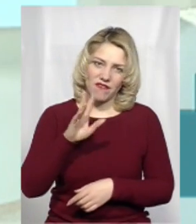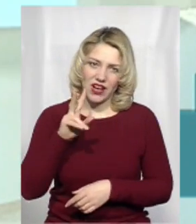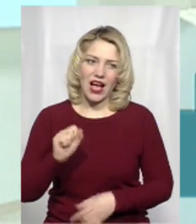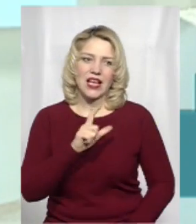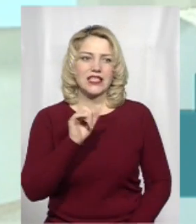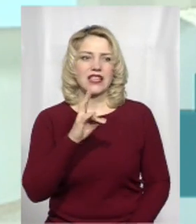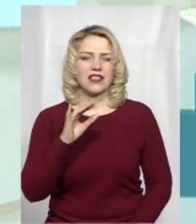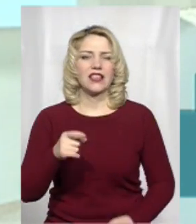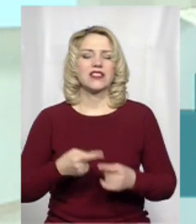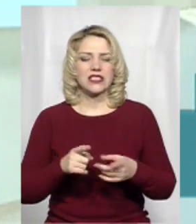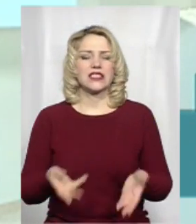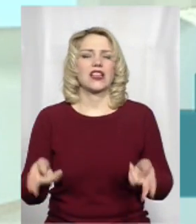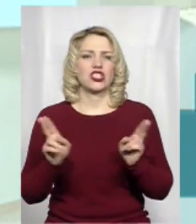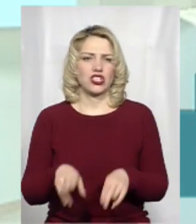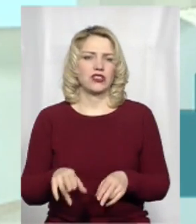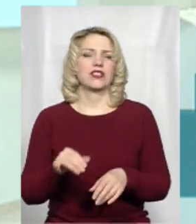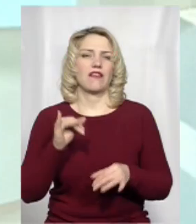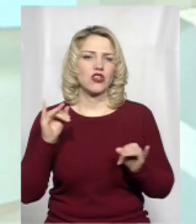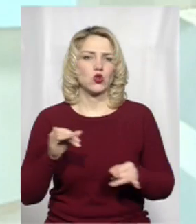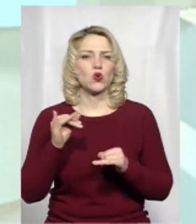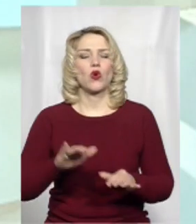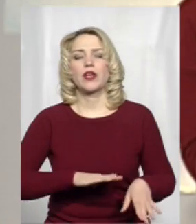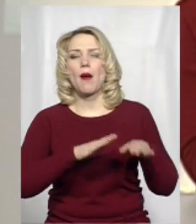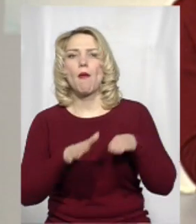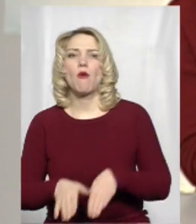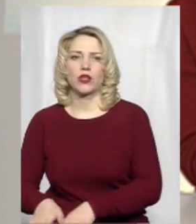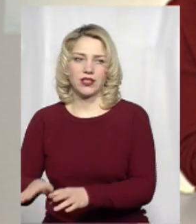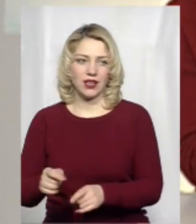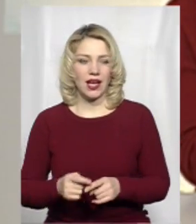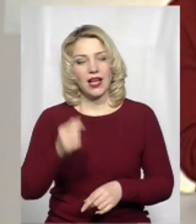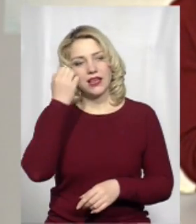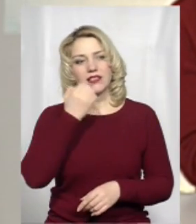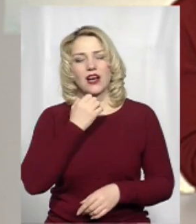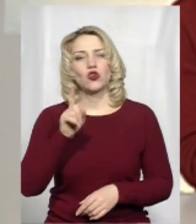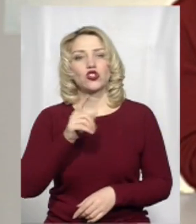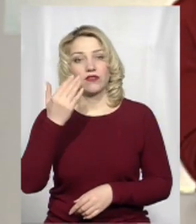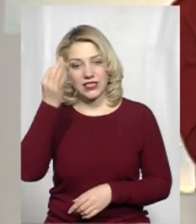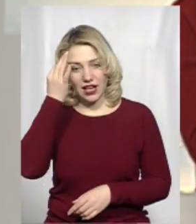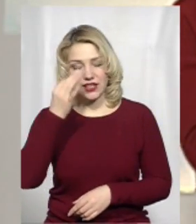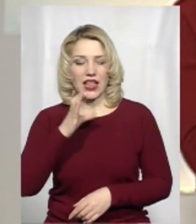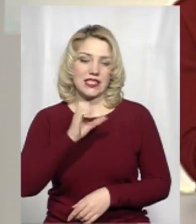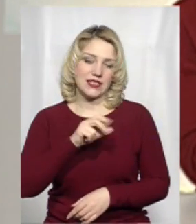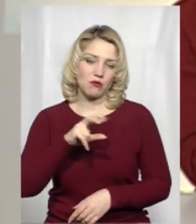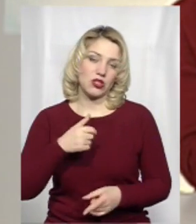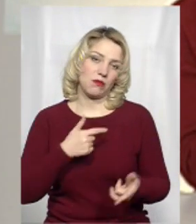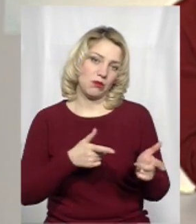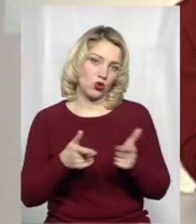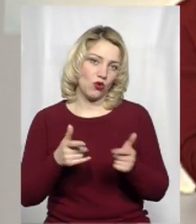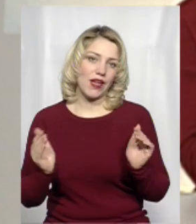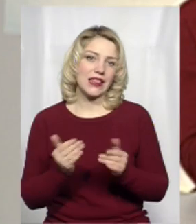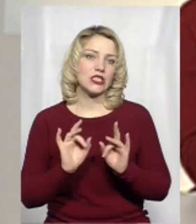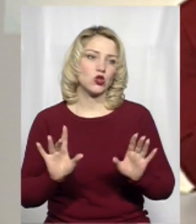залишили свій слід в історії. Цікаво, дякую, що пригадалися саме про самчики, ми якраз і підготували сюжет, тому що